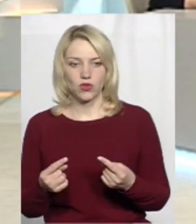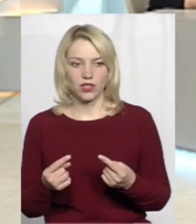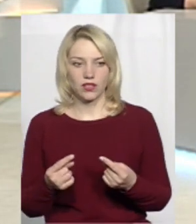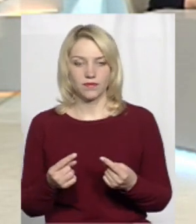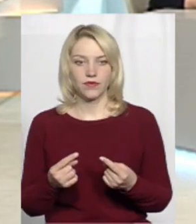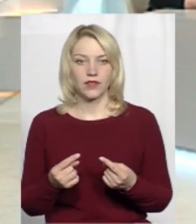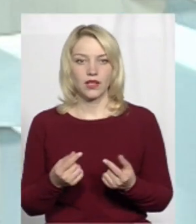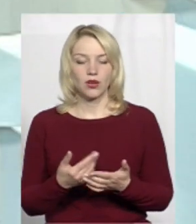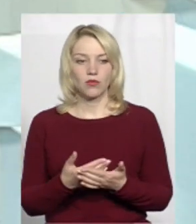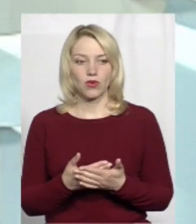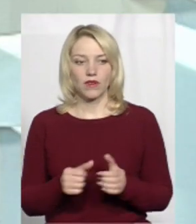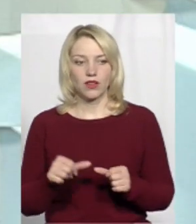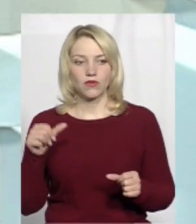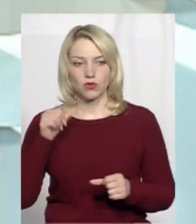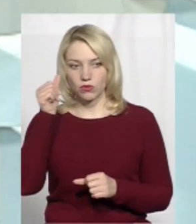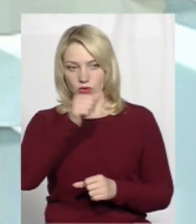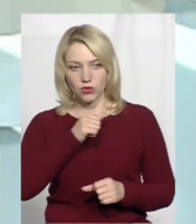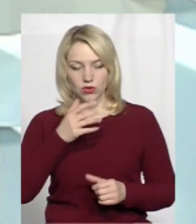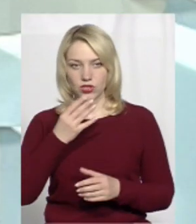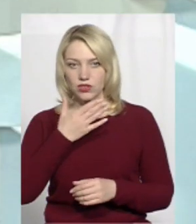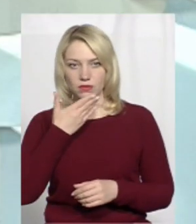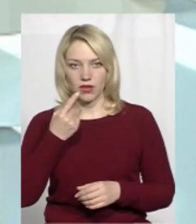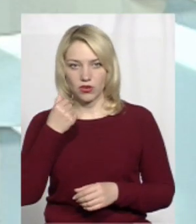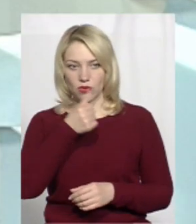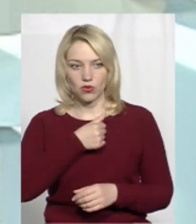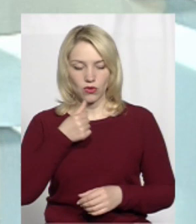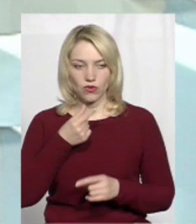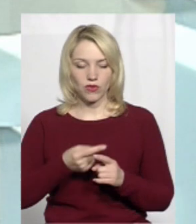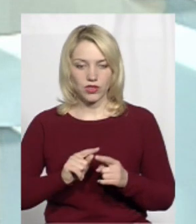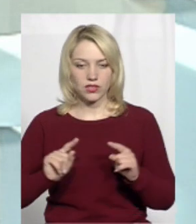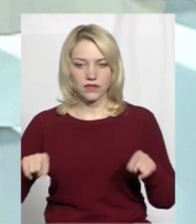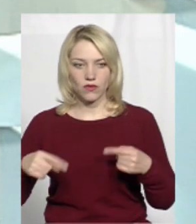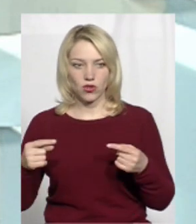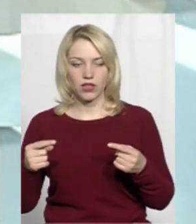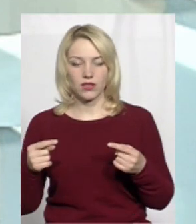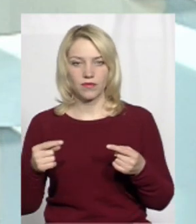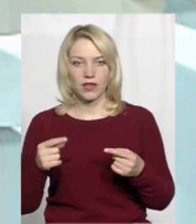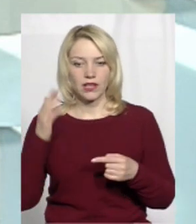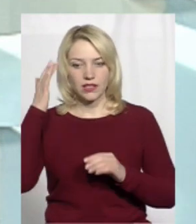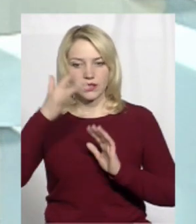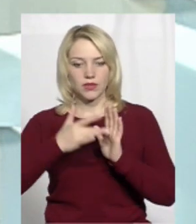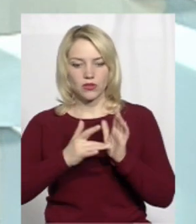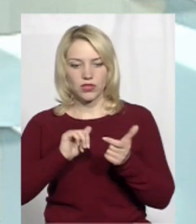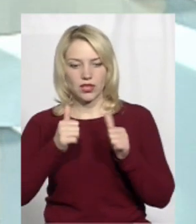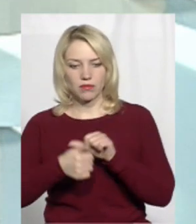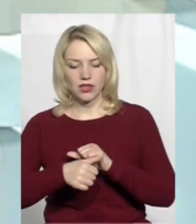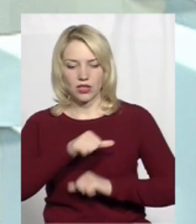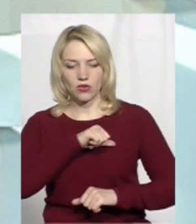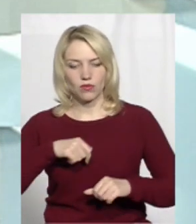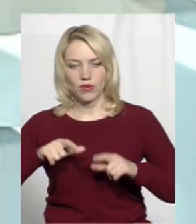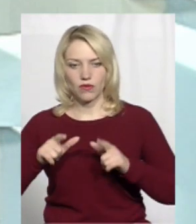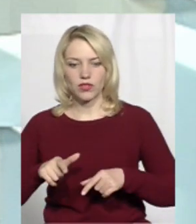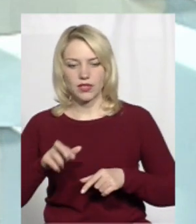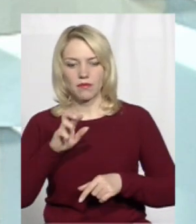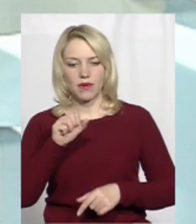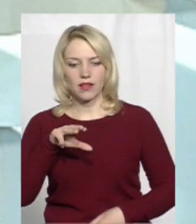буквально в прошому році, нам ще року немає. Вона створена з метою заміни добровольцівських батальйонів,